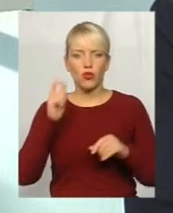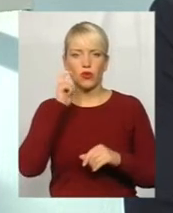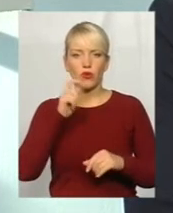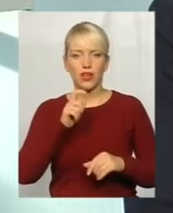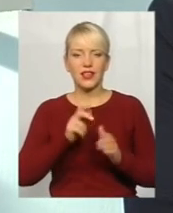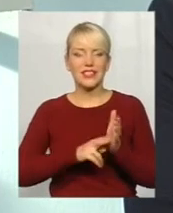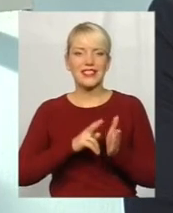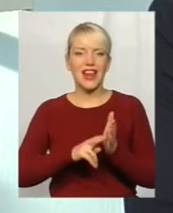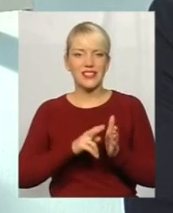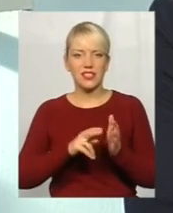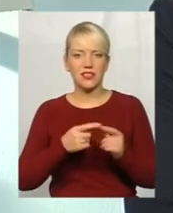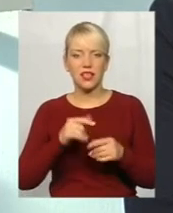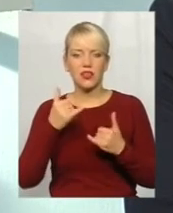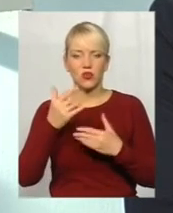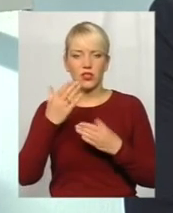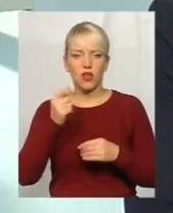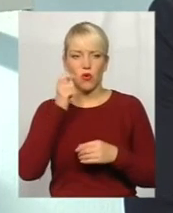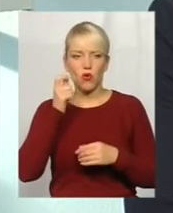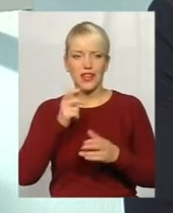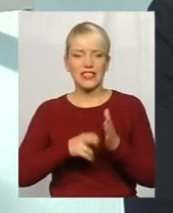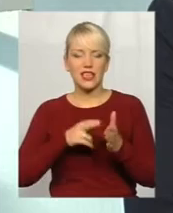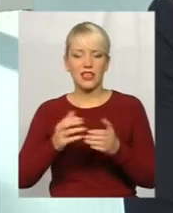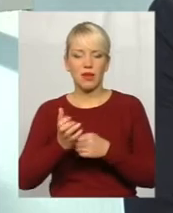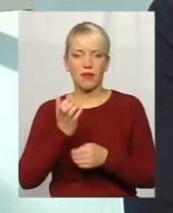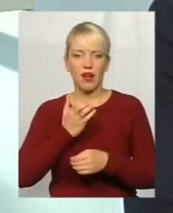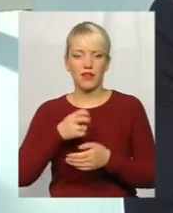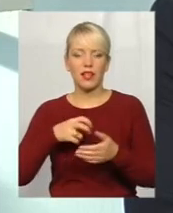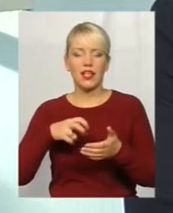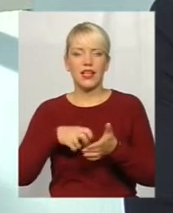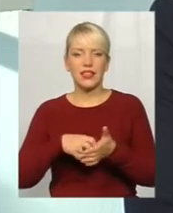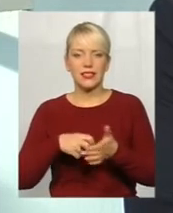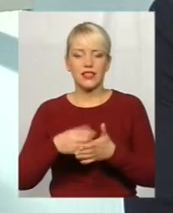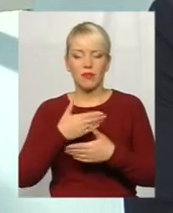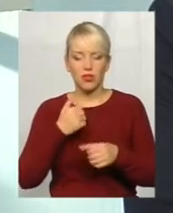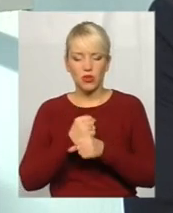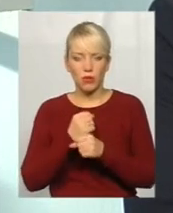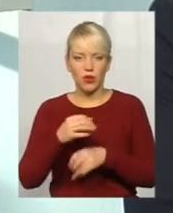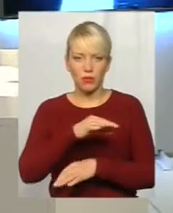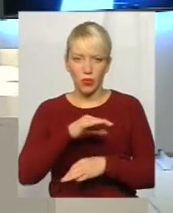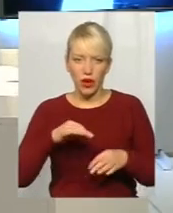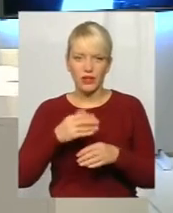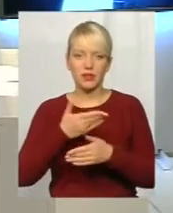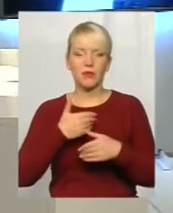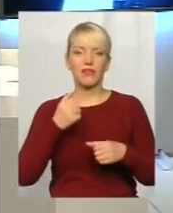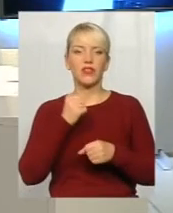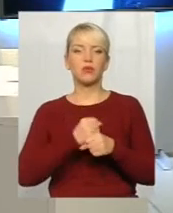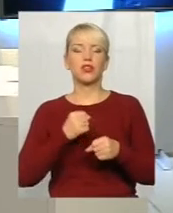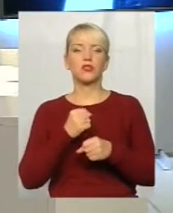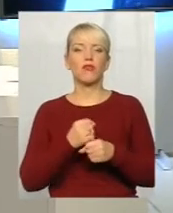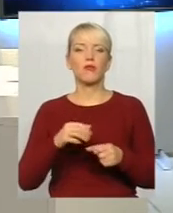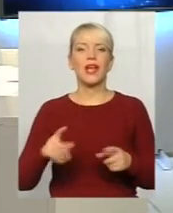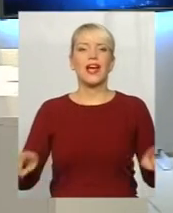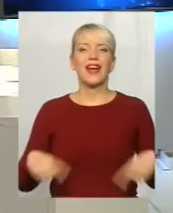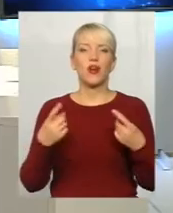Укрзалізниця направивши нам листи. Ми зробили проєкт, ми відпрацьовуємо реконструкцію цього приміщення,